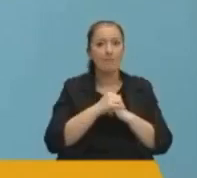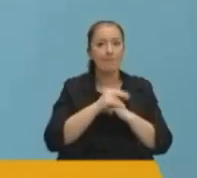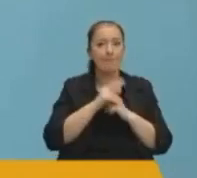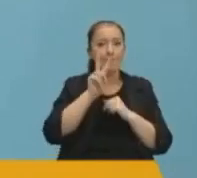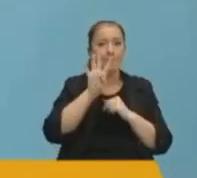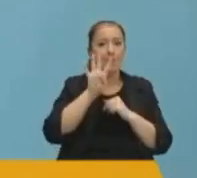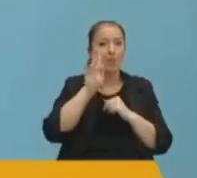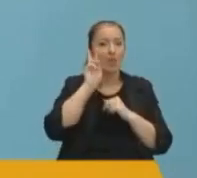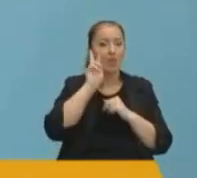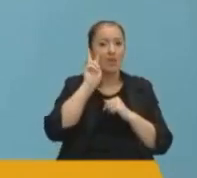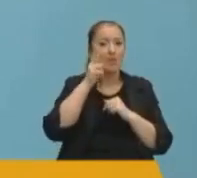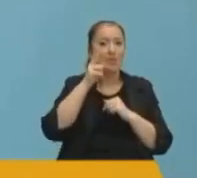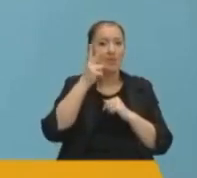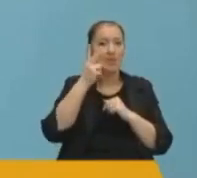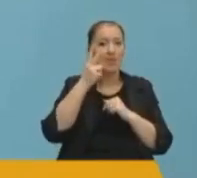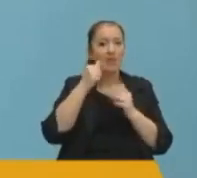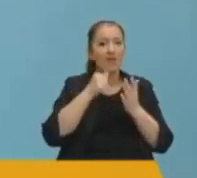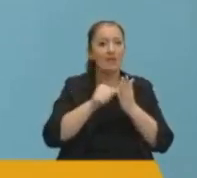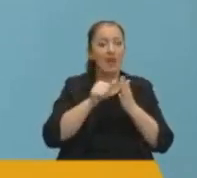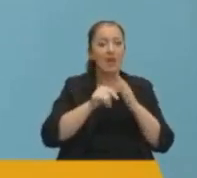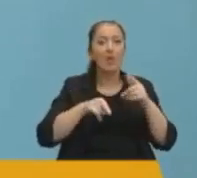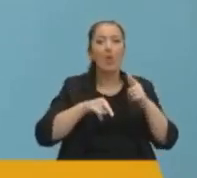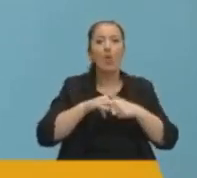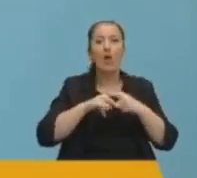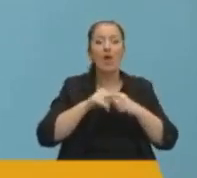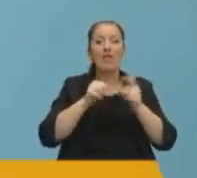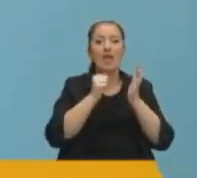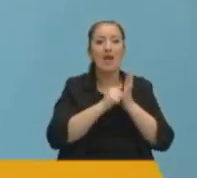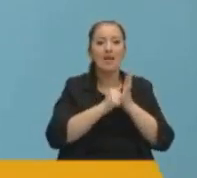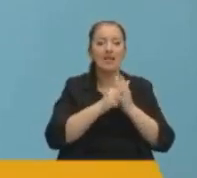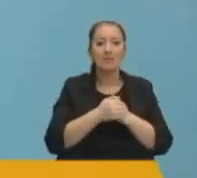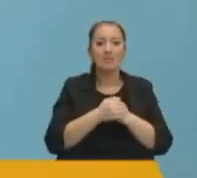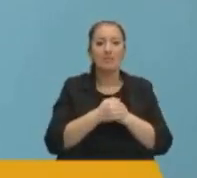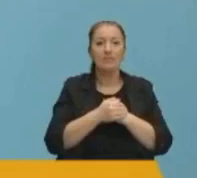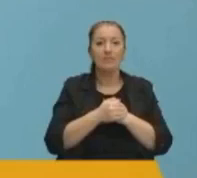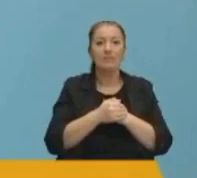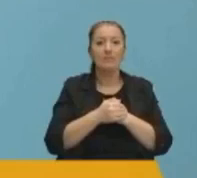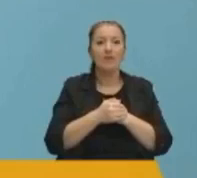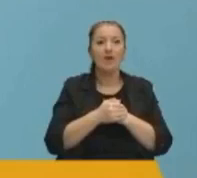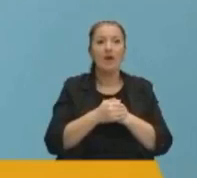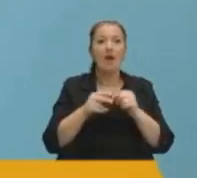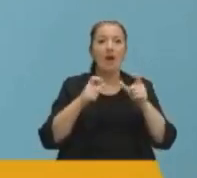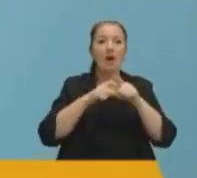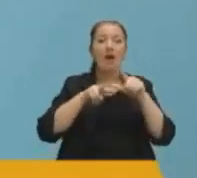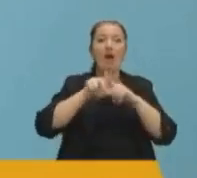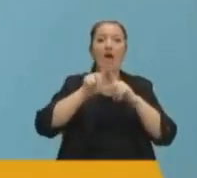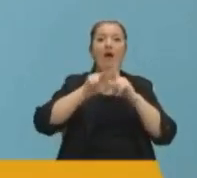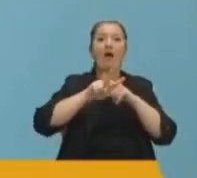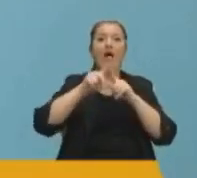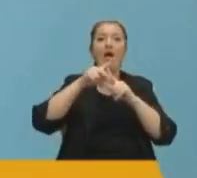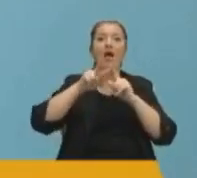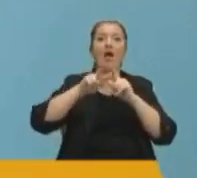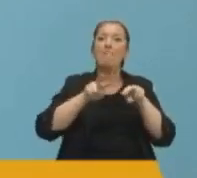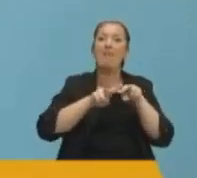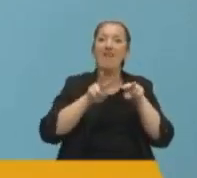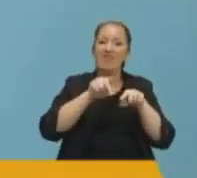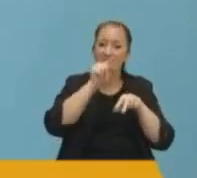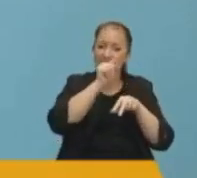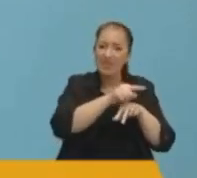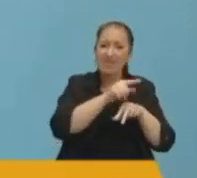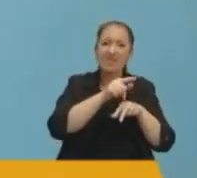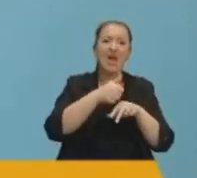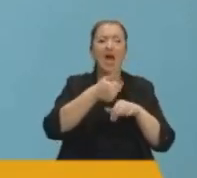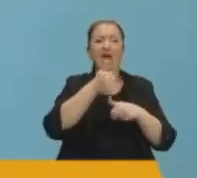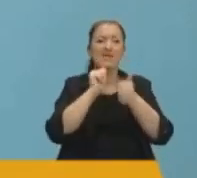24 Aralık 2002 tarihli Hürriyet Gazetesi bu vakıf hakkında şöyle manşet atıyor. Galata Mevlevihanesi'ne sarhoş şeyhler mi dadandı? Yine